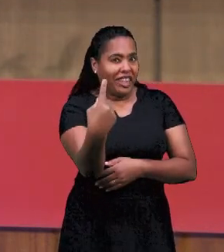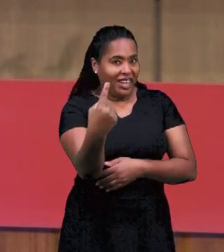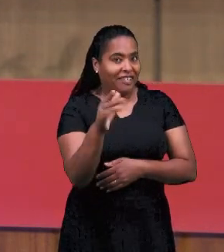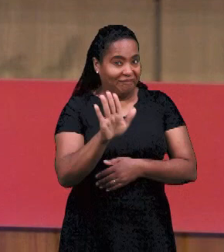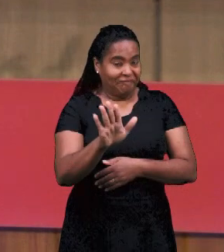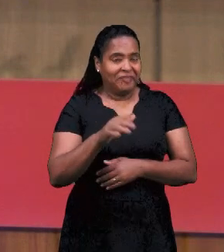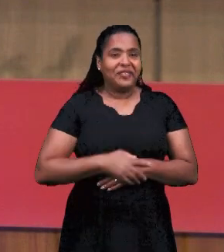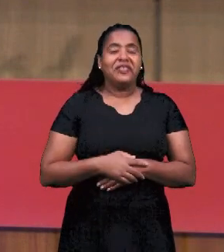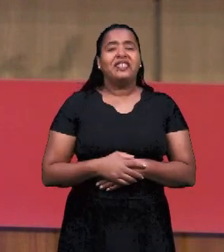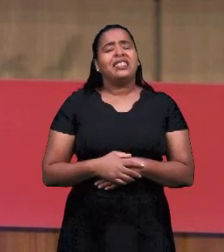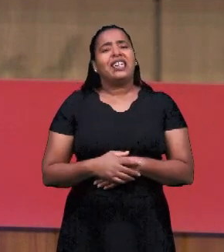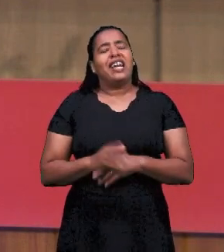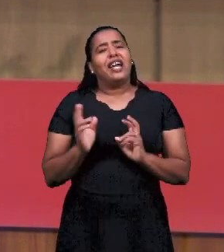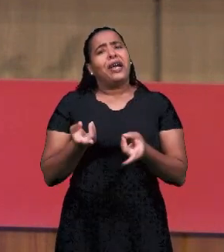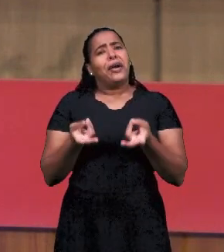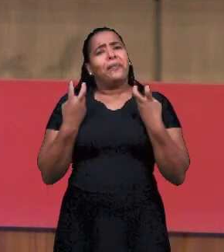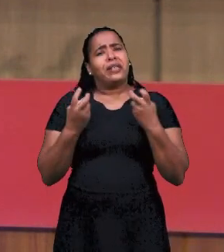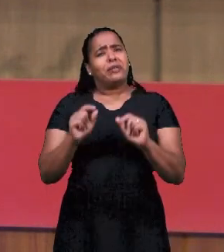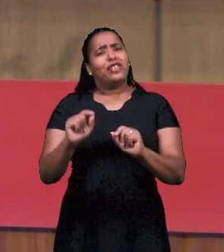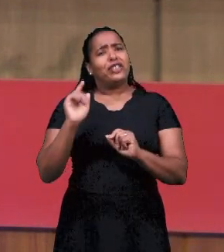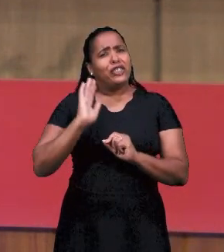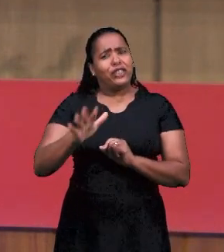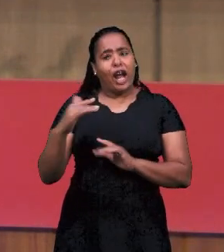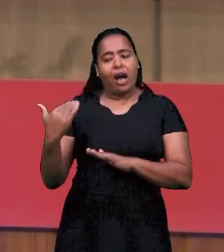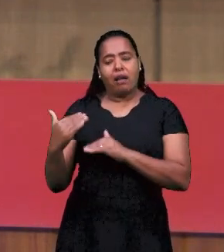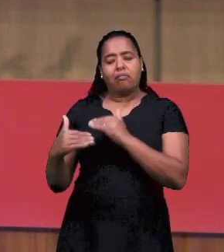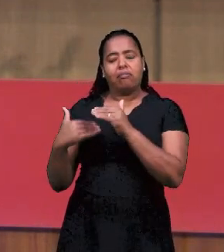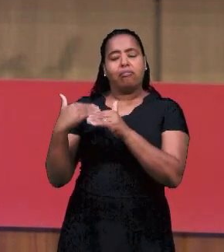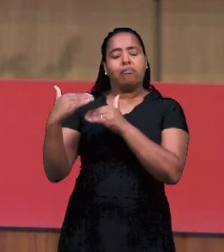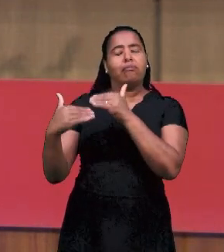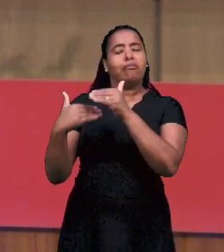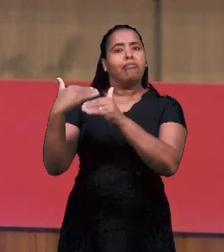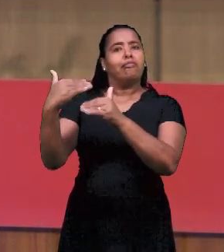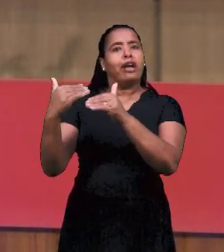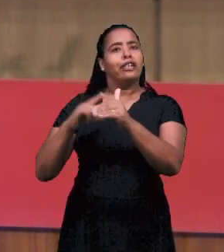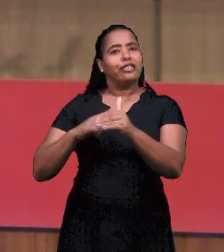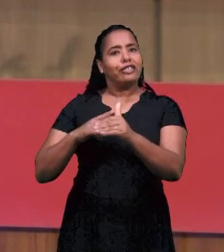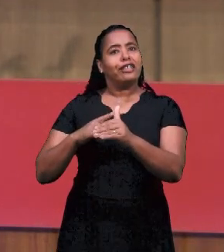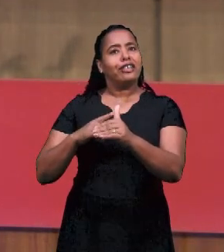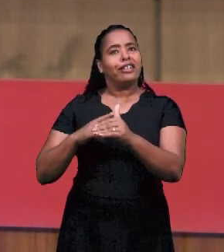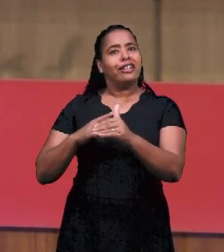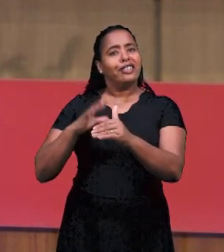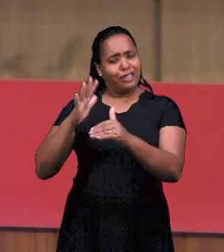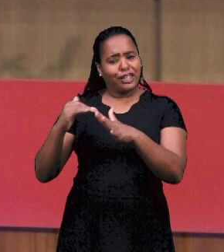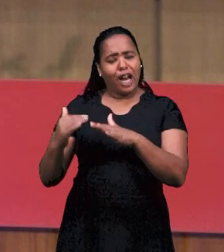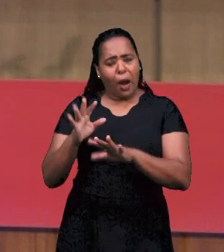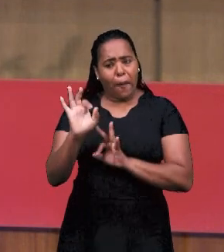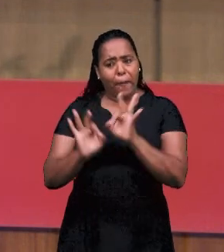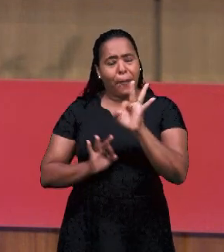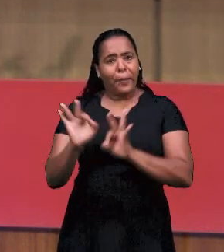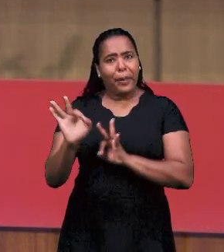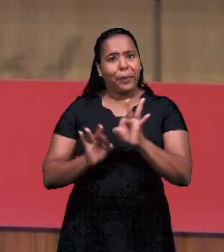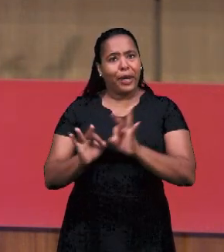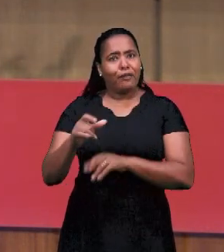Но меня это начало беспокоить. Да, ну посмотрите, интересная вещь. Там уже был процесс.